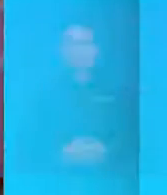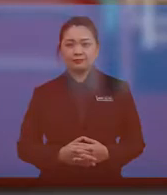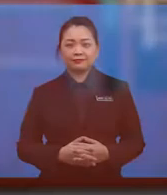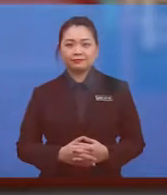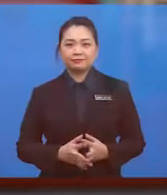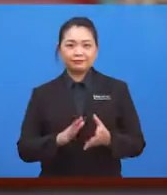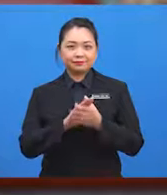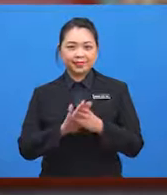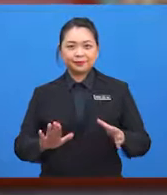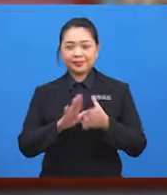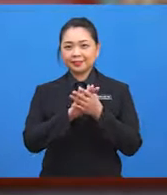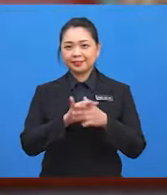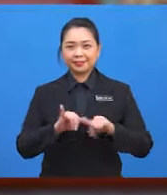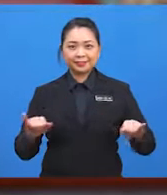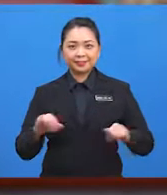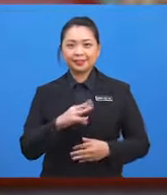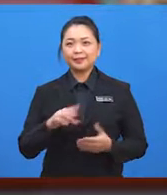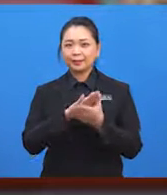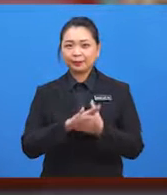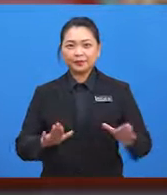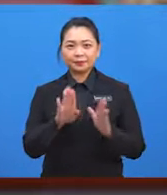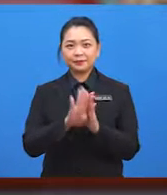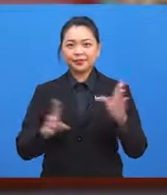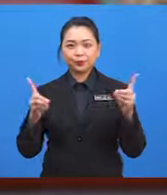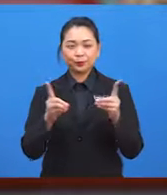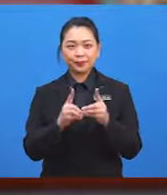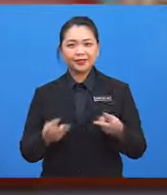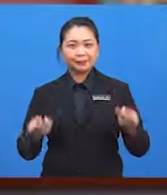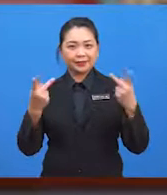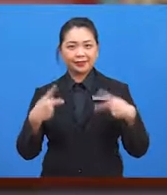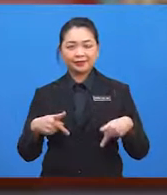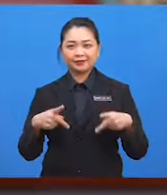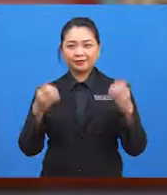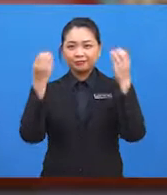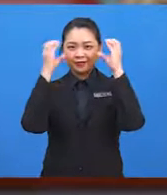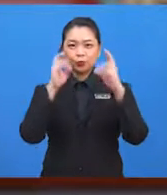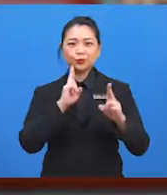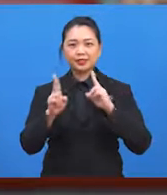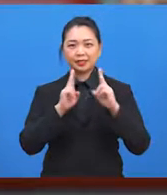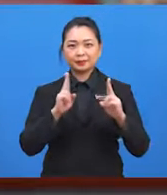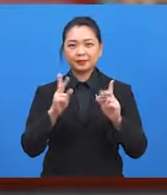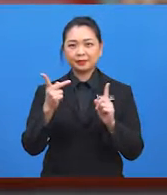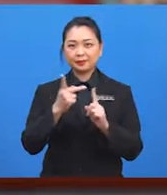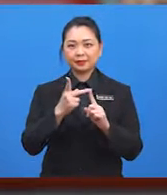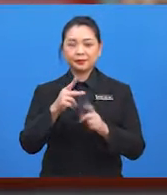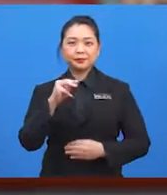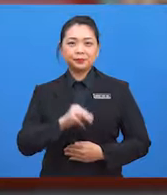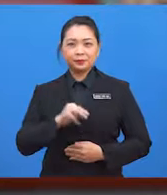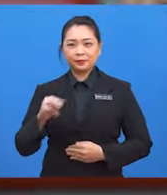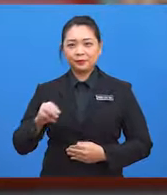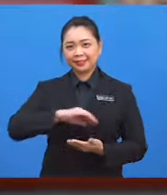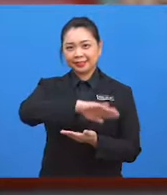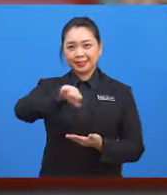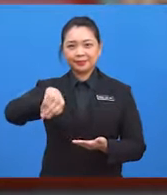Salam sejahtera dan selamat berjumpa kembali. Cikgu ucapkan kepada murid-murid